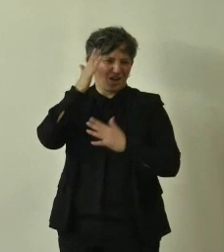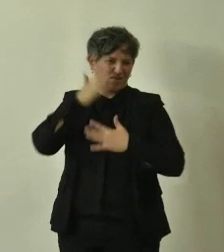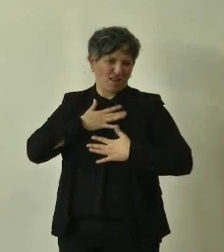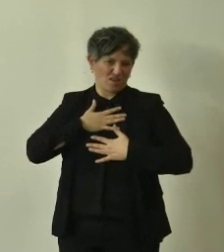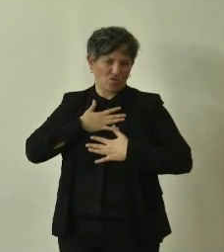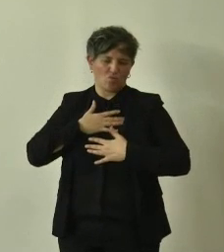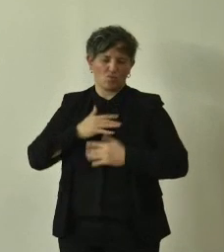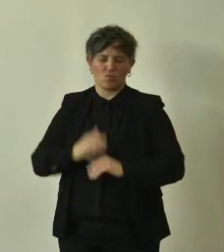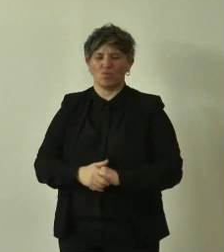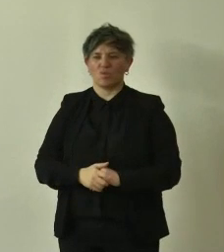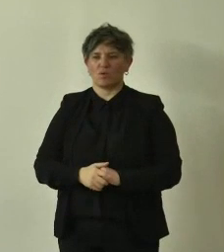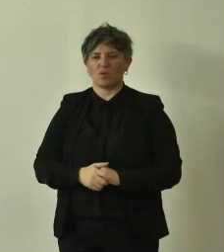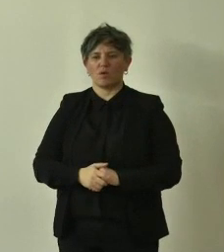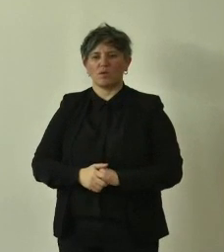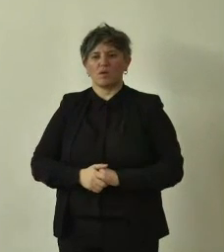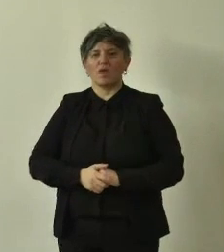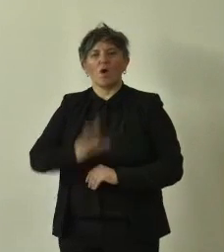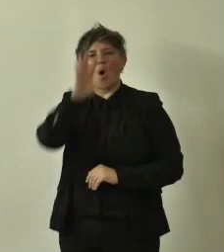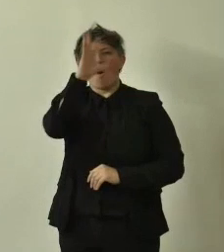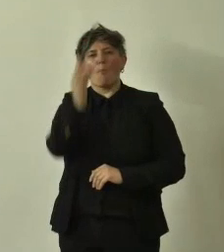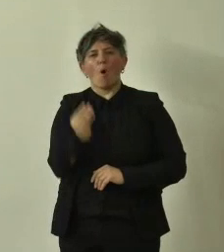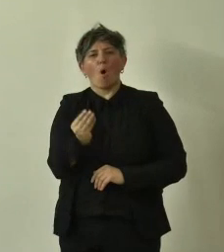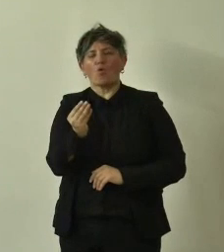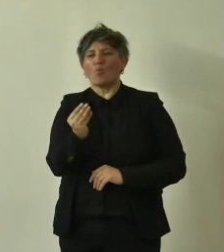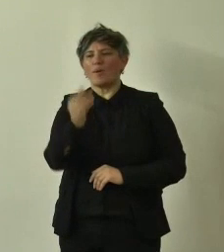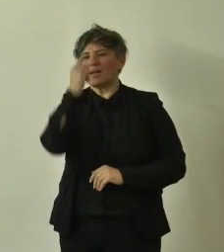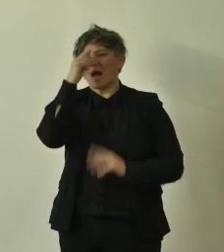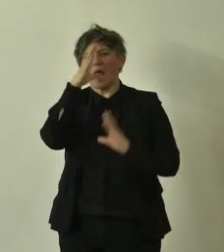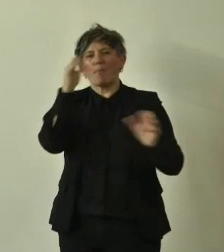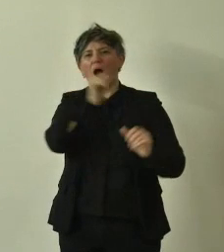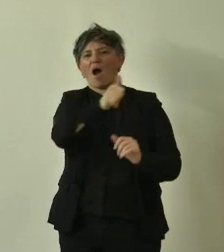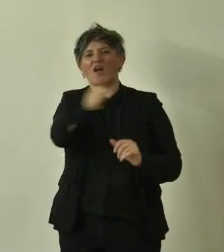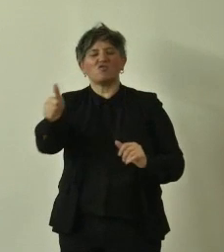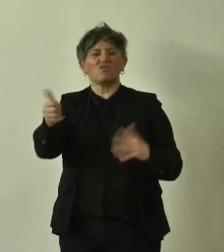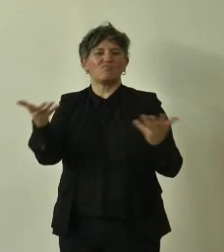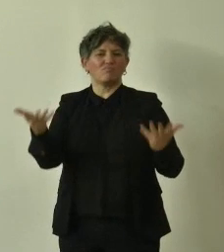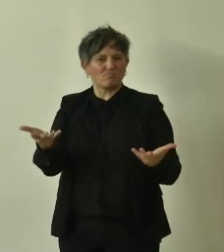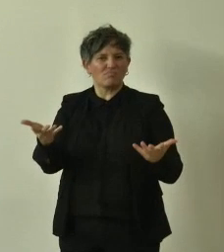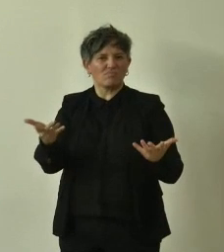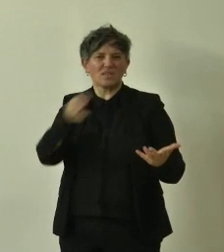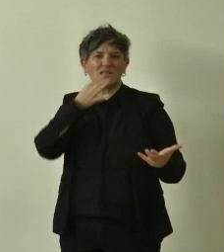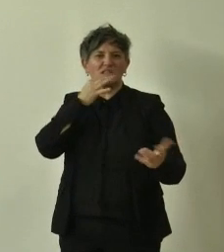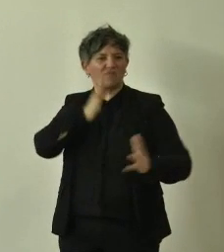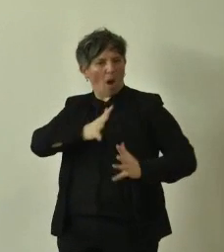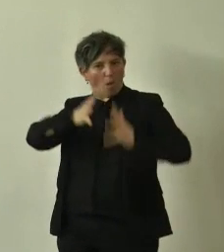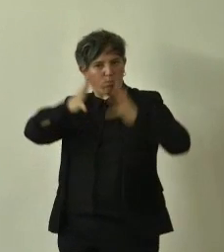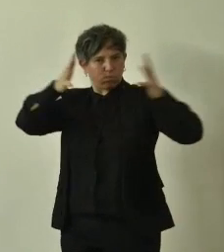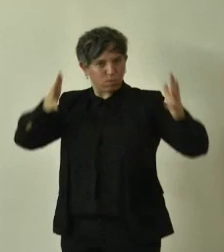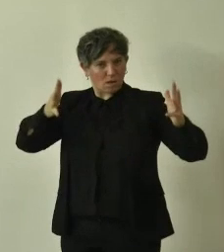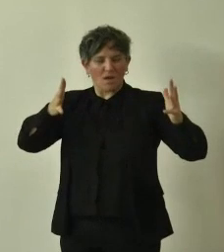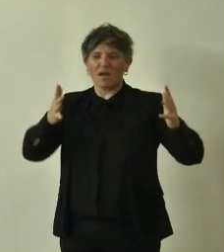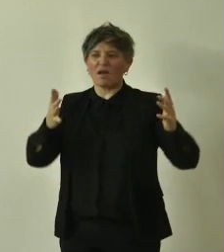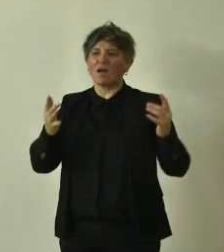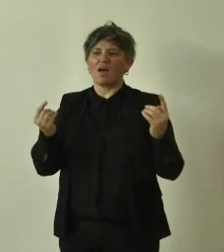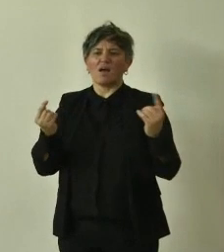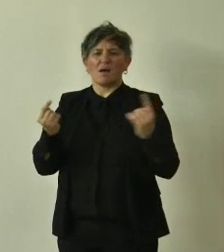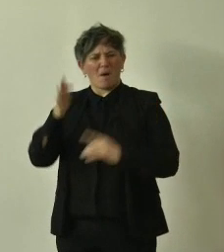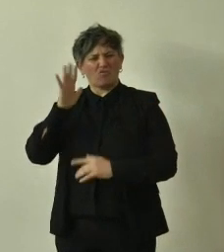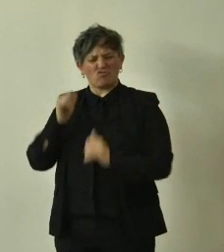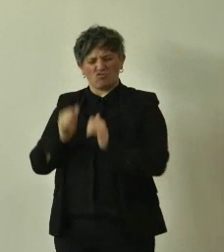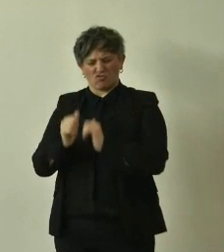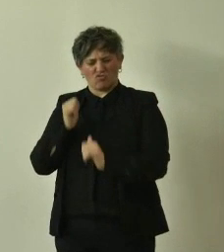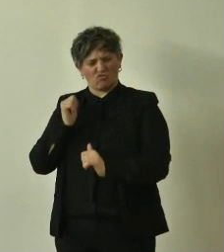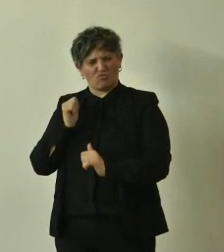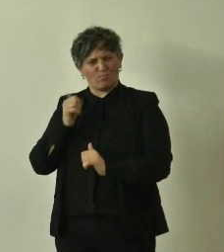Normalmente il concetto di monumentalità nell'immaginario comune è associato alle dimensioni, ma qui in questa sede è già stato detto che